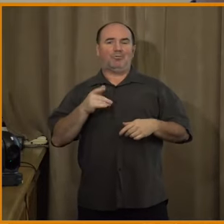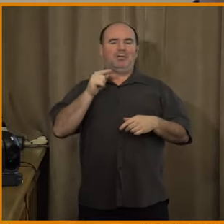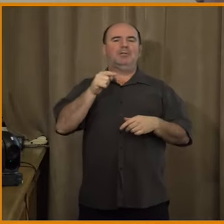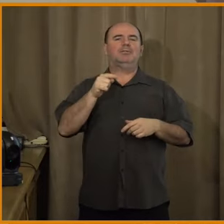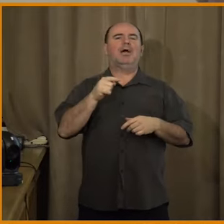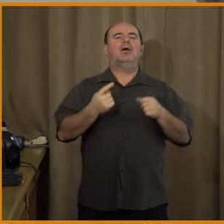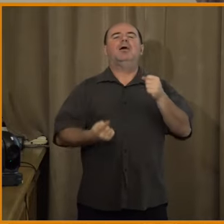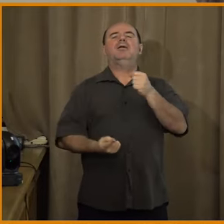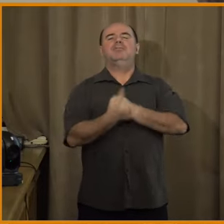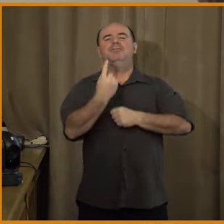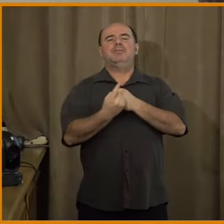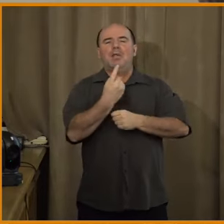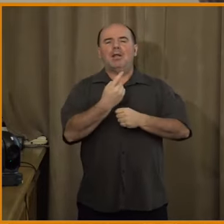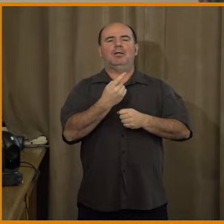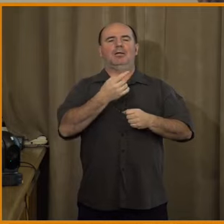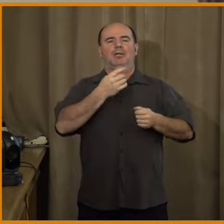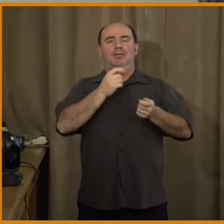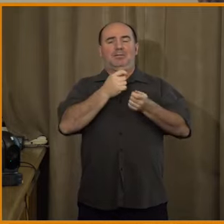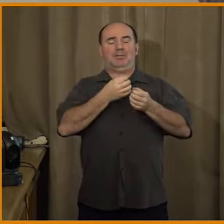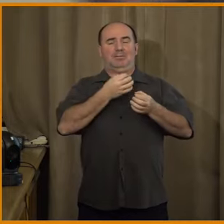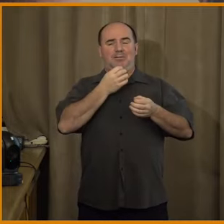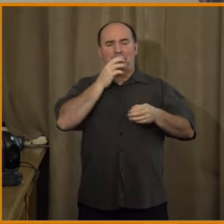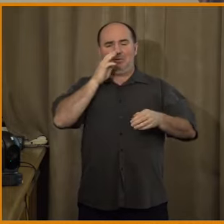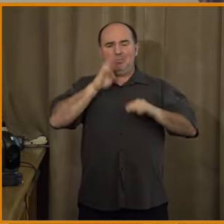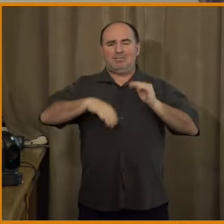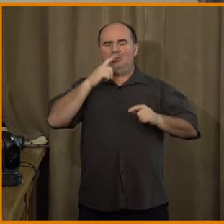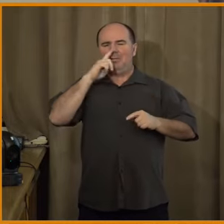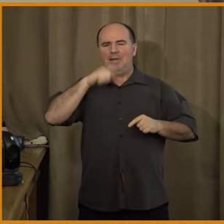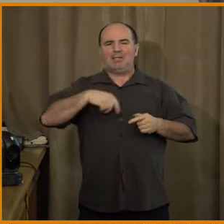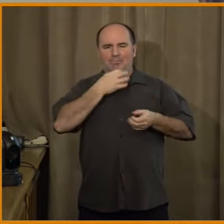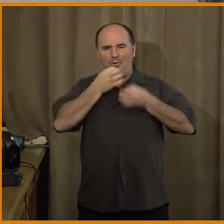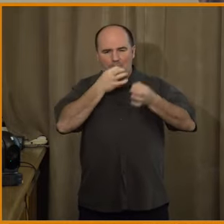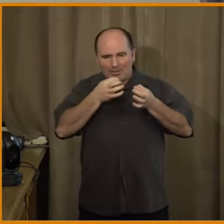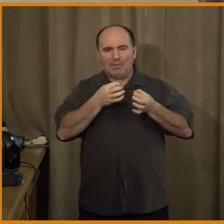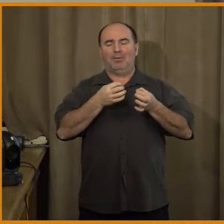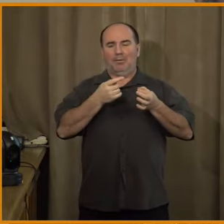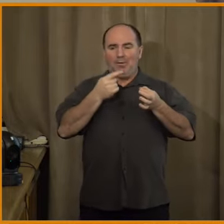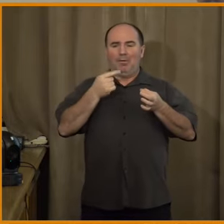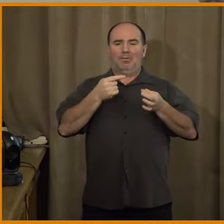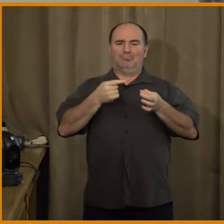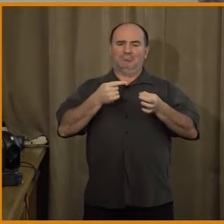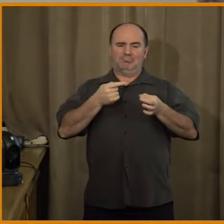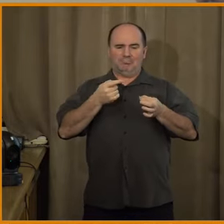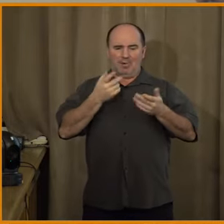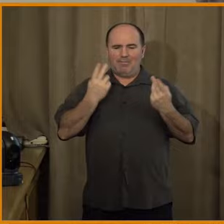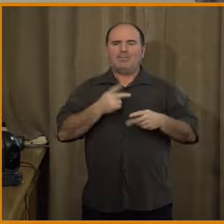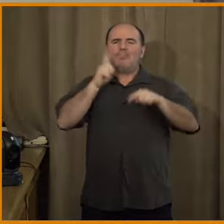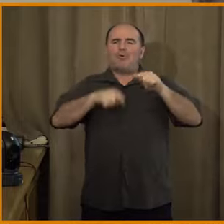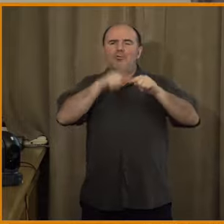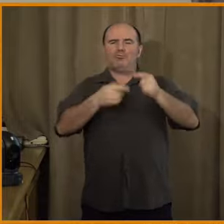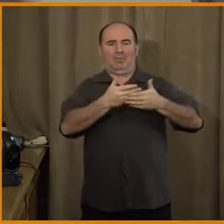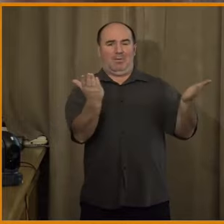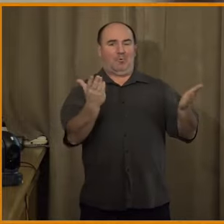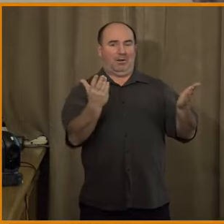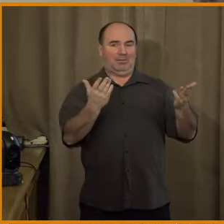dezinformací, tak je to, že oni pokoutně podrývají důvěru v demokracii a i v jiné věci, jako třeba zahraničně politické směřování a tak